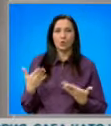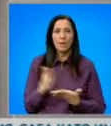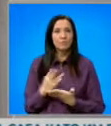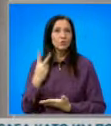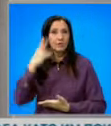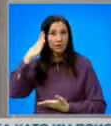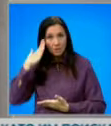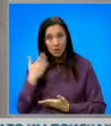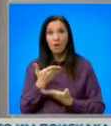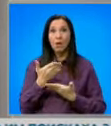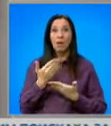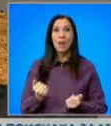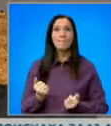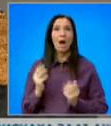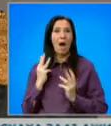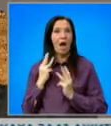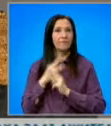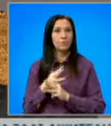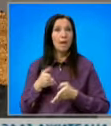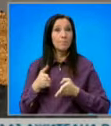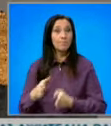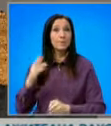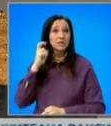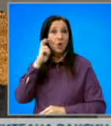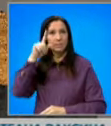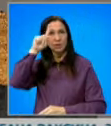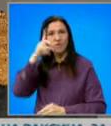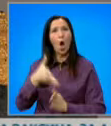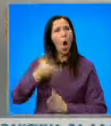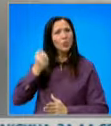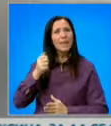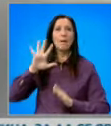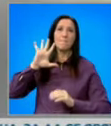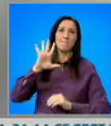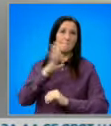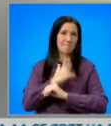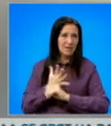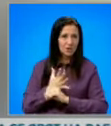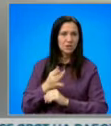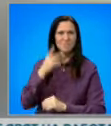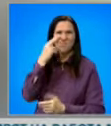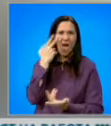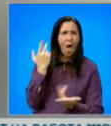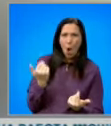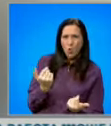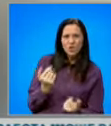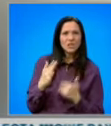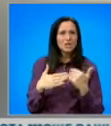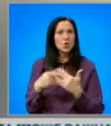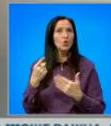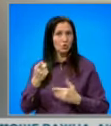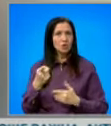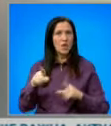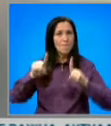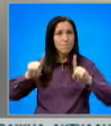Между двете страни няма и автомагистрала. Пътя Скопия София отнема близо 5 часа. Уж се строи този бърз